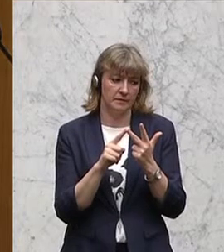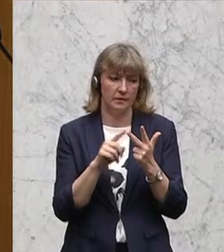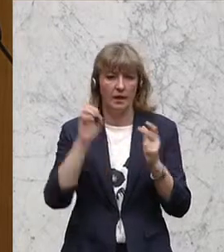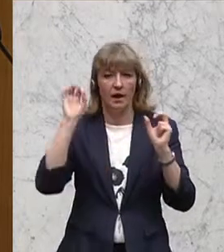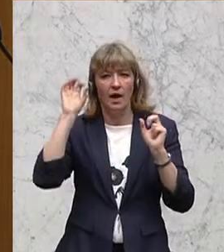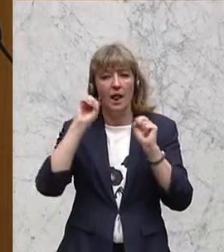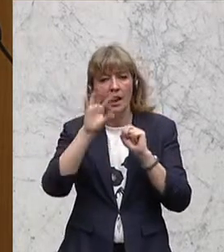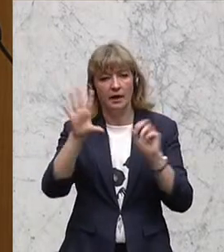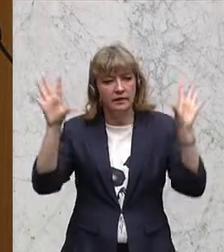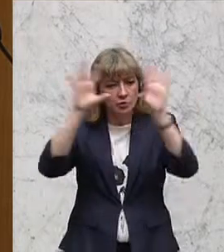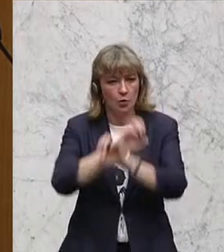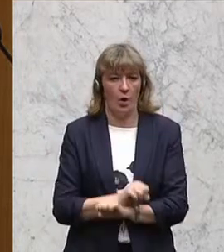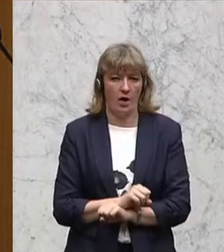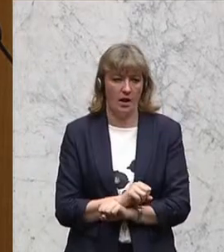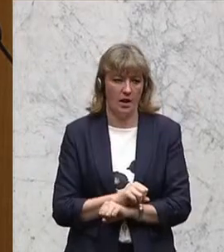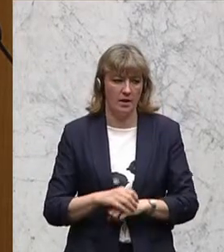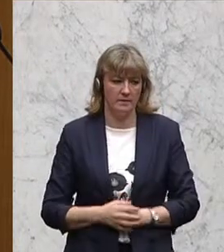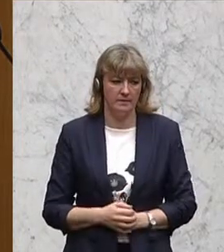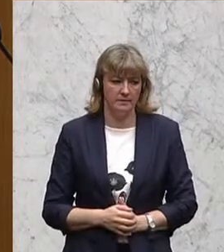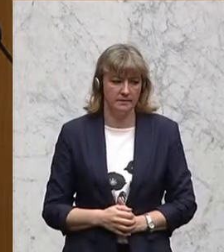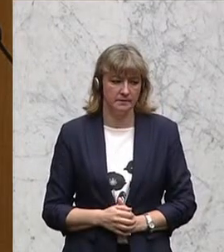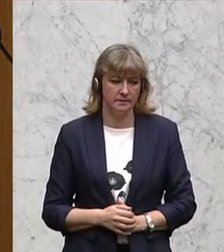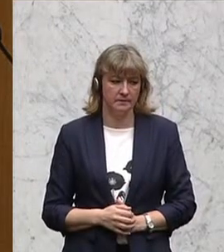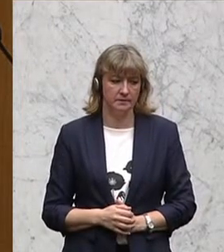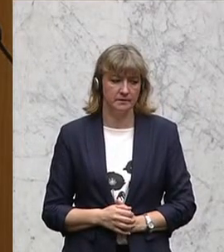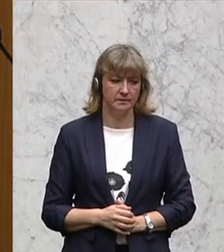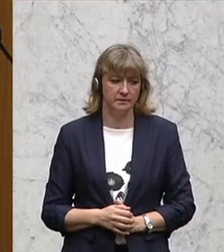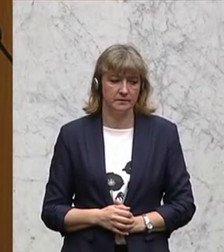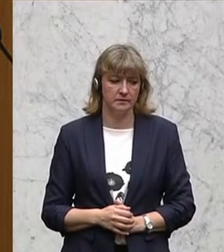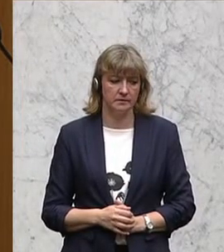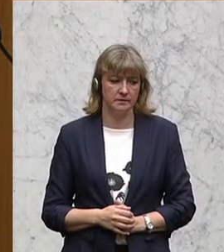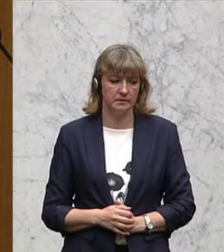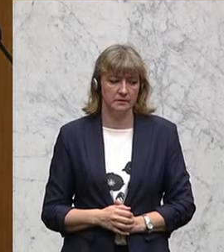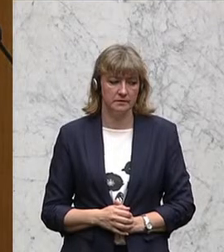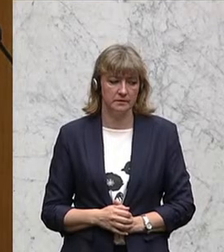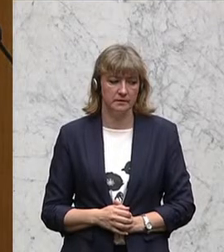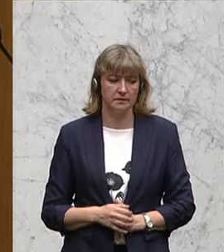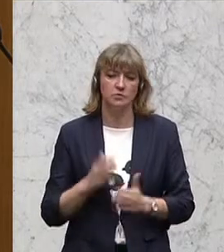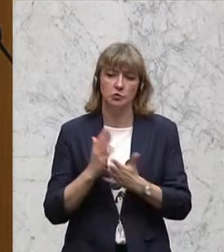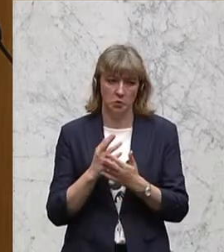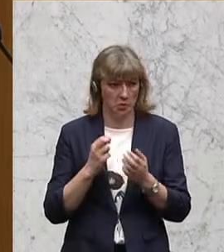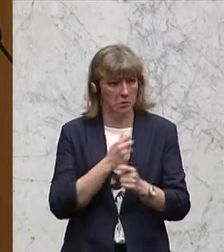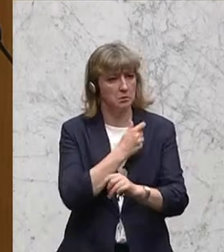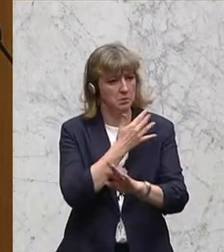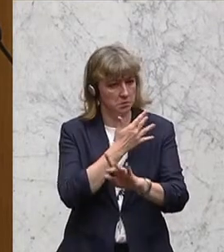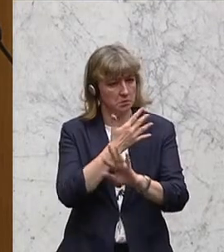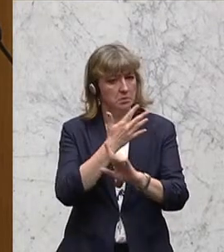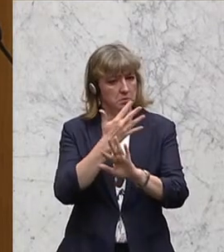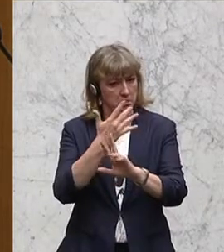Dunkel. Das ist, er hat sich auch einiges getan, aber